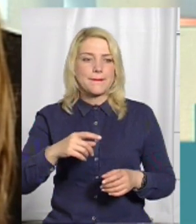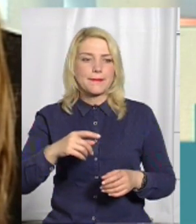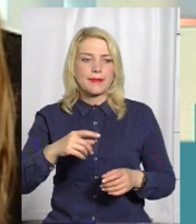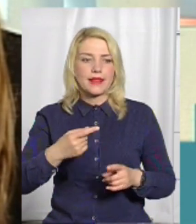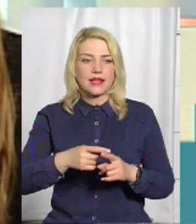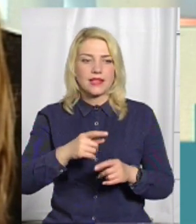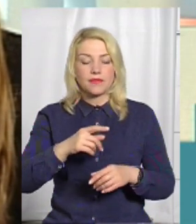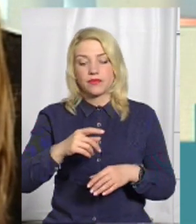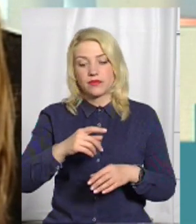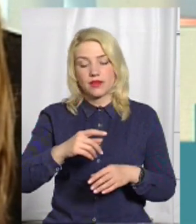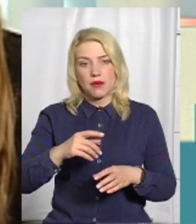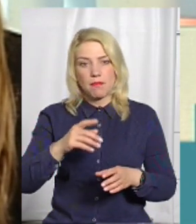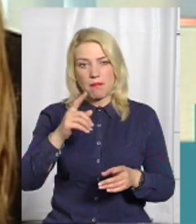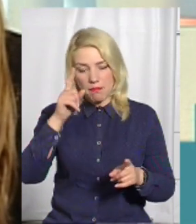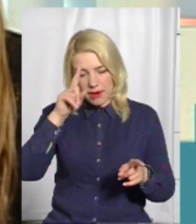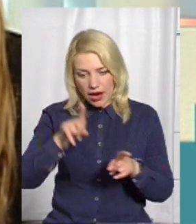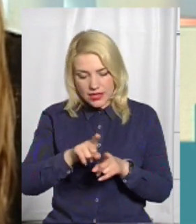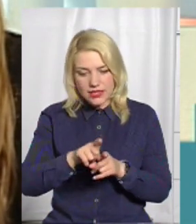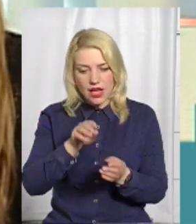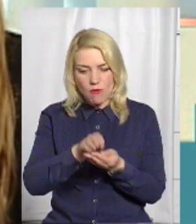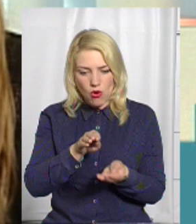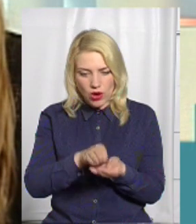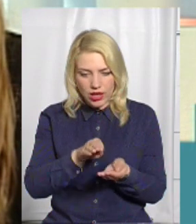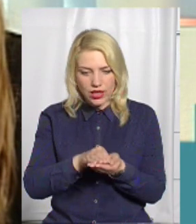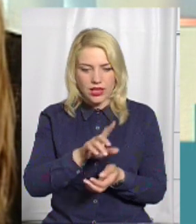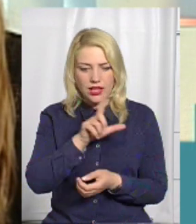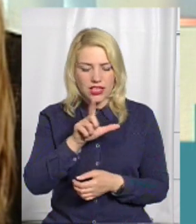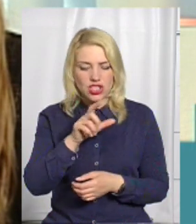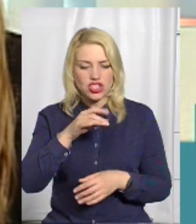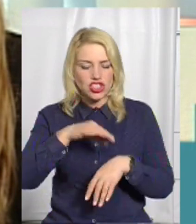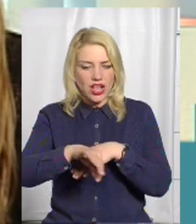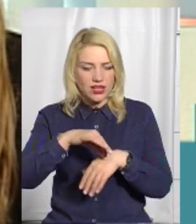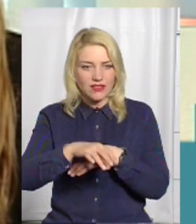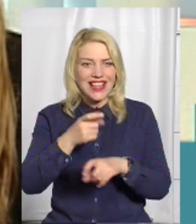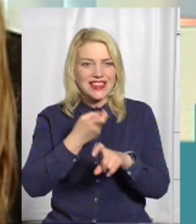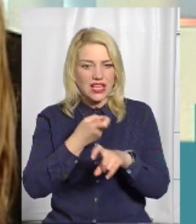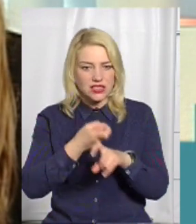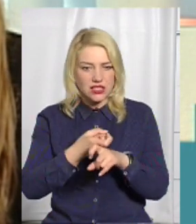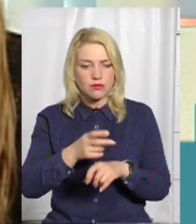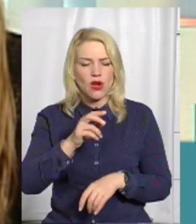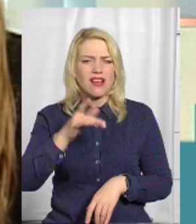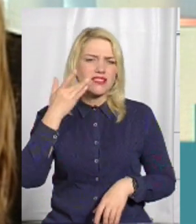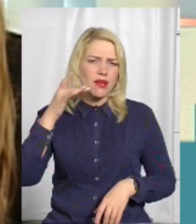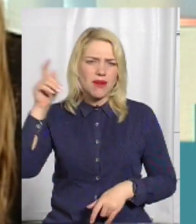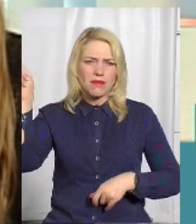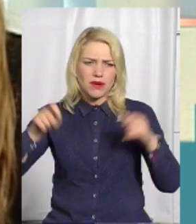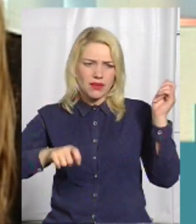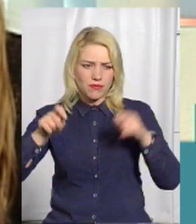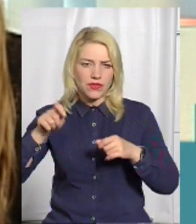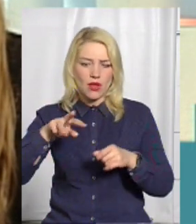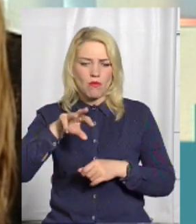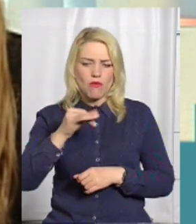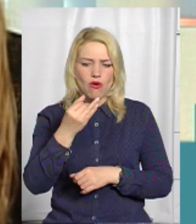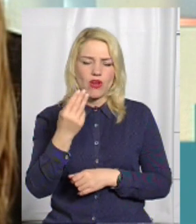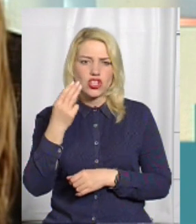це розстріляних євреїв у містечка Калюз, з Брукліна, з Америки приїжджав вихідець від тіля Мойше Рехтман,